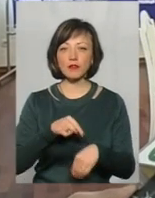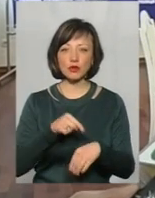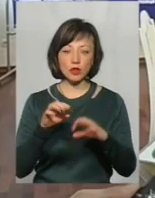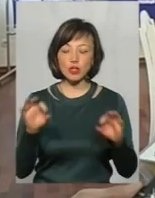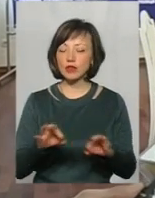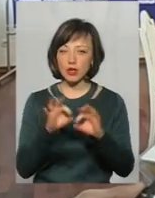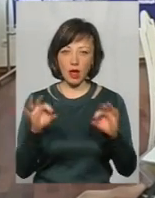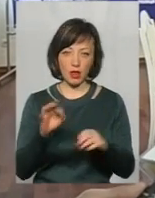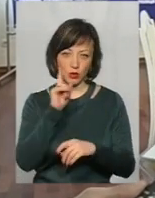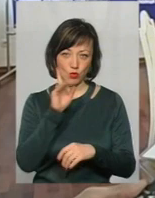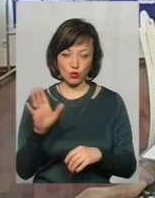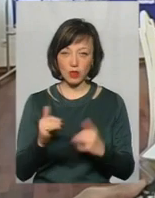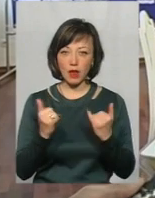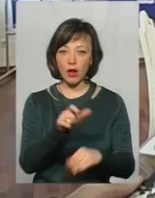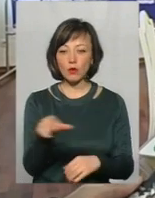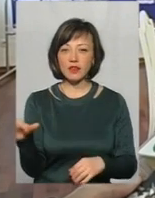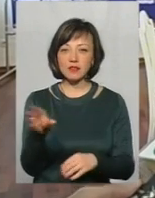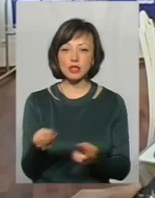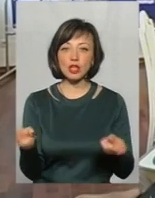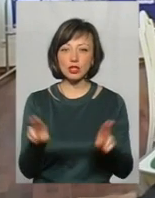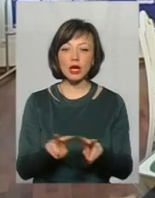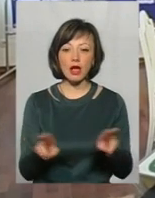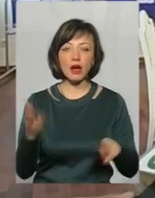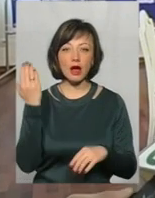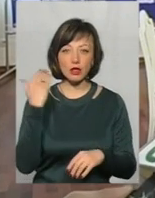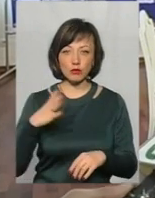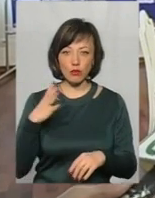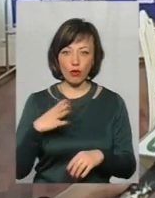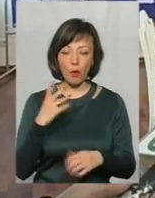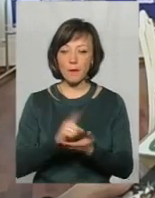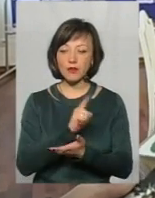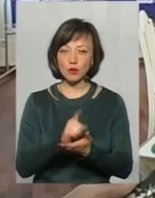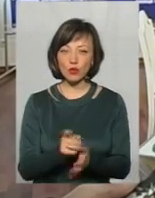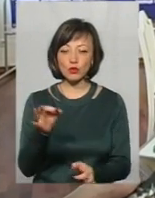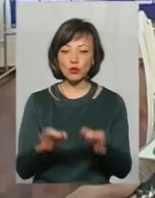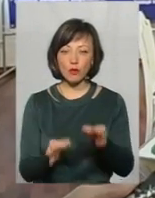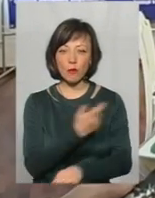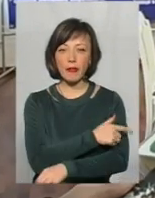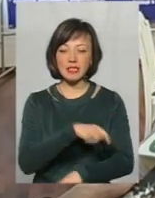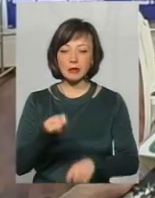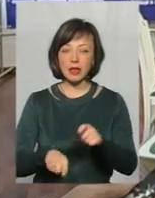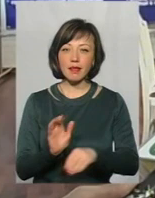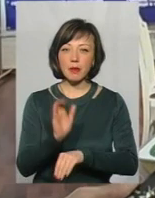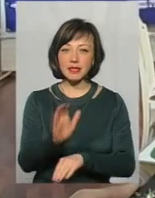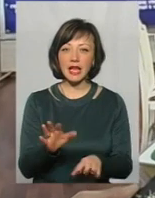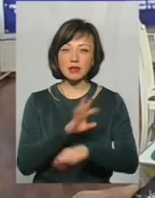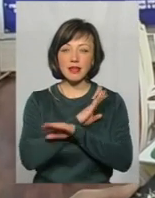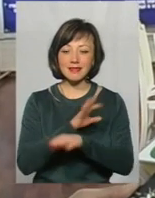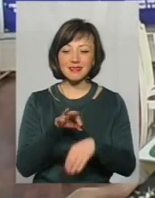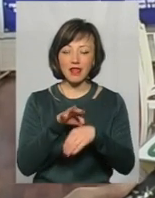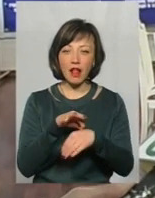жодних незручностей. Для людей все лишається так, як було раніше. На обов'язково судову медичну експертизу направляються лише тіла,